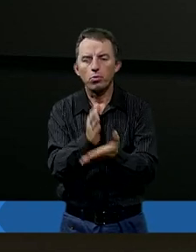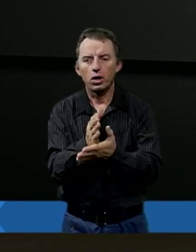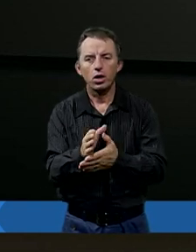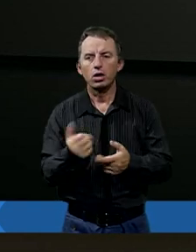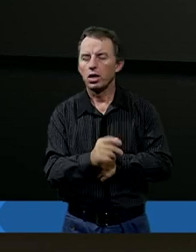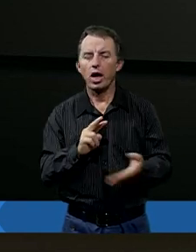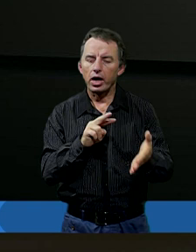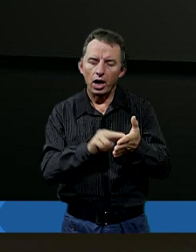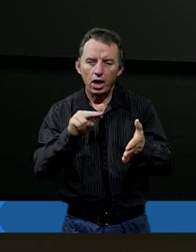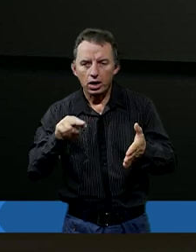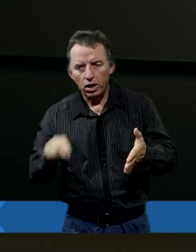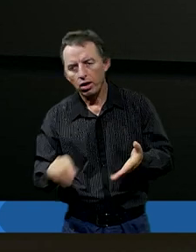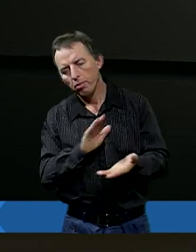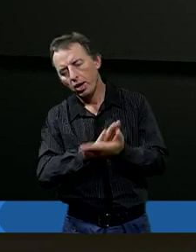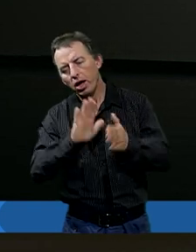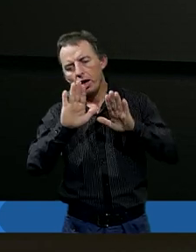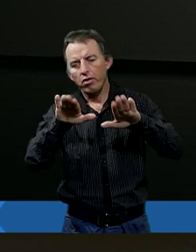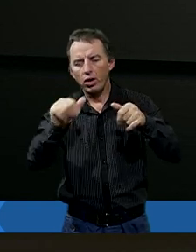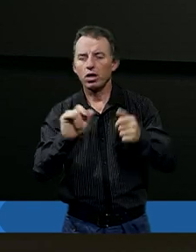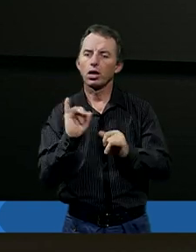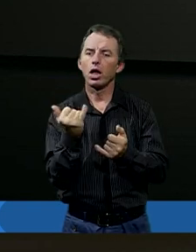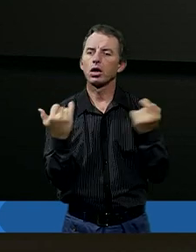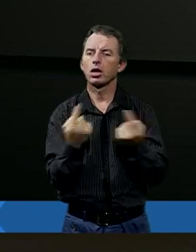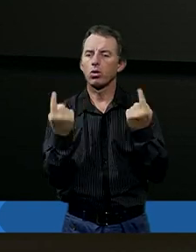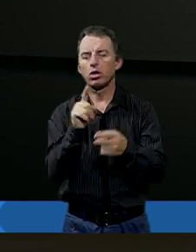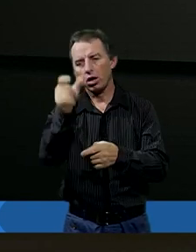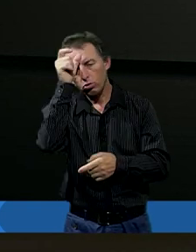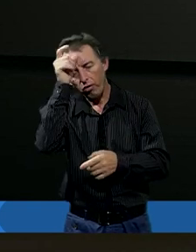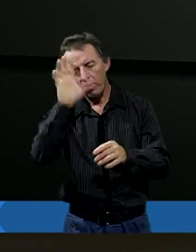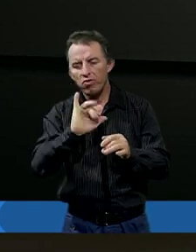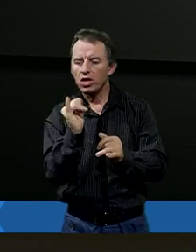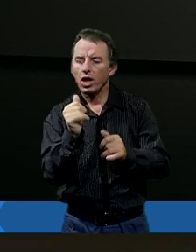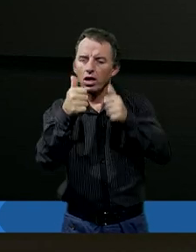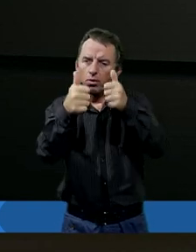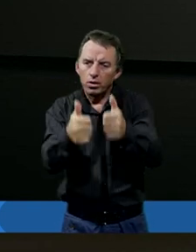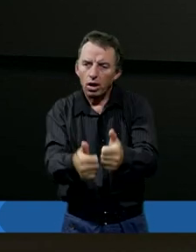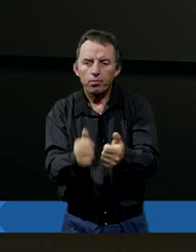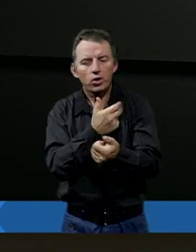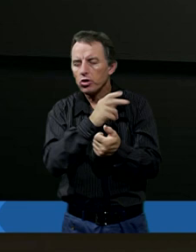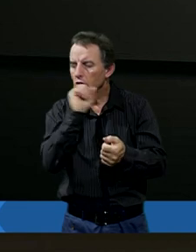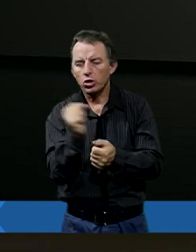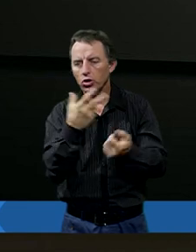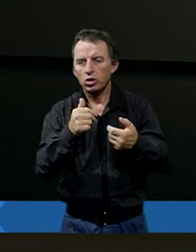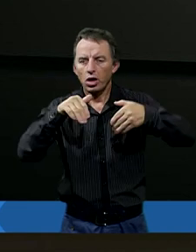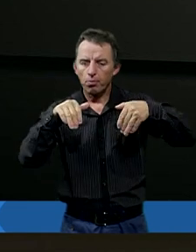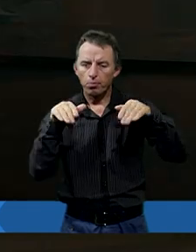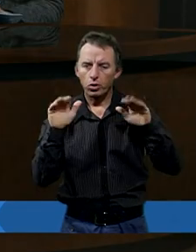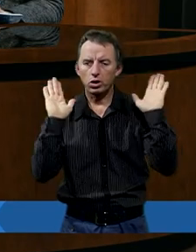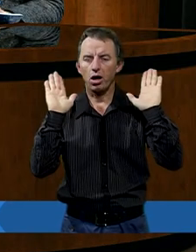żeby nie rezygnować bez względu na to, w jakiej sytuacji ten człowiek jest, w jakim stanie, to nigdy się nie poddawać.